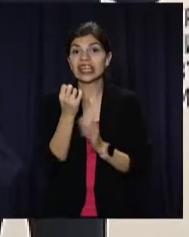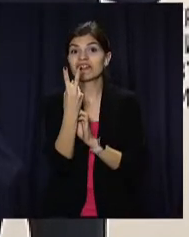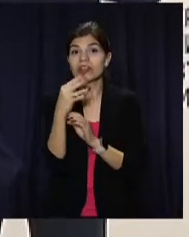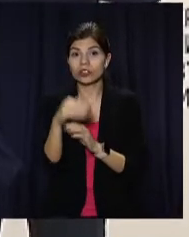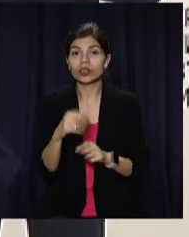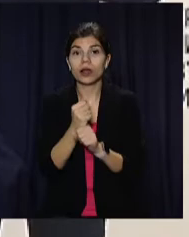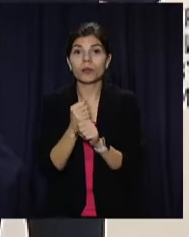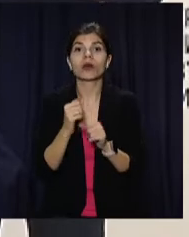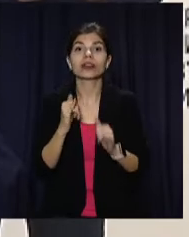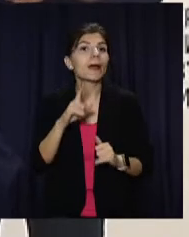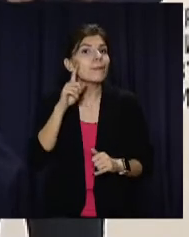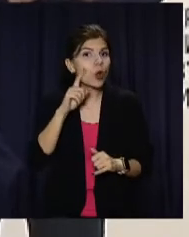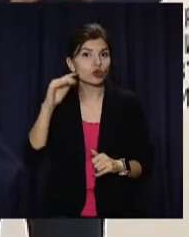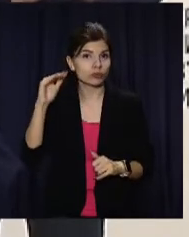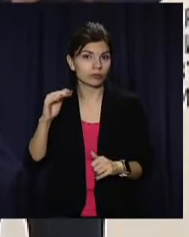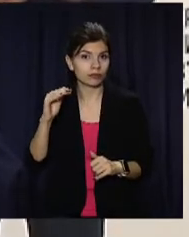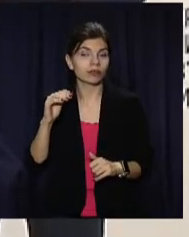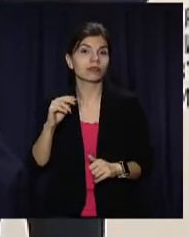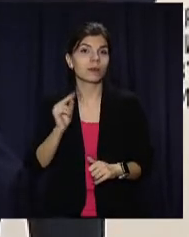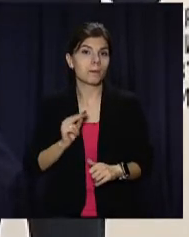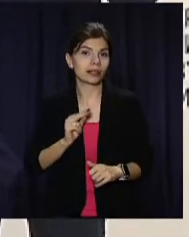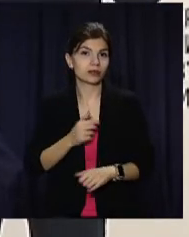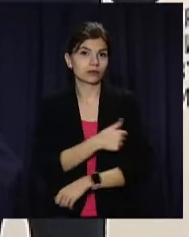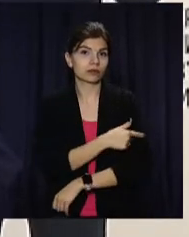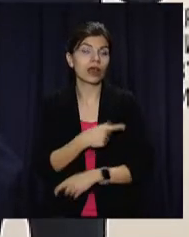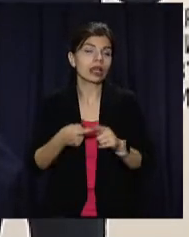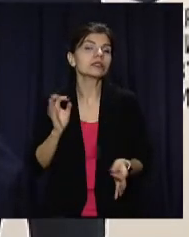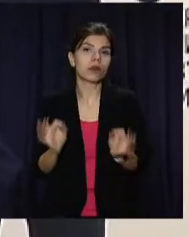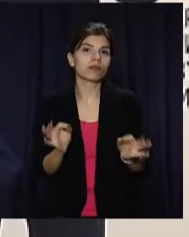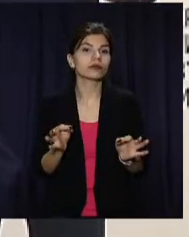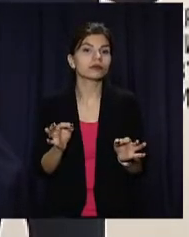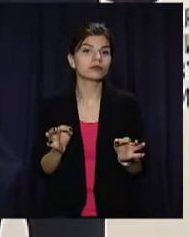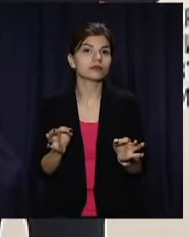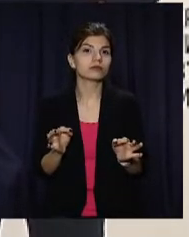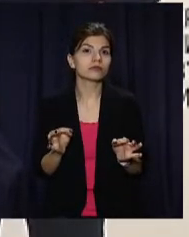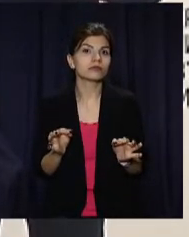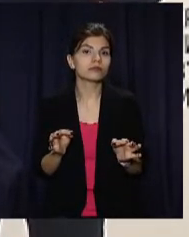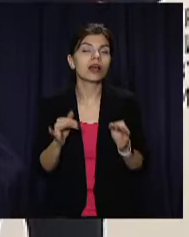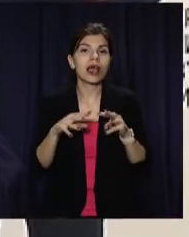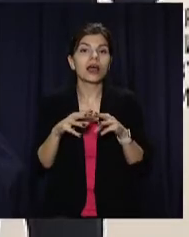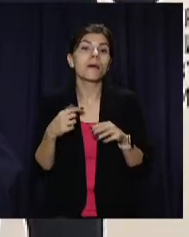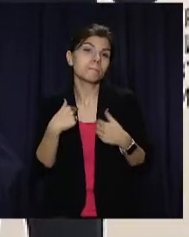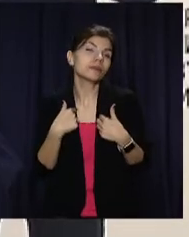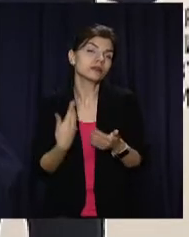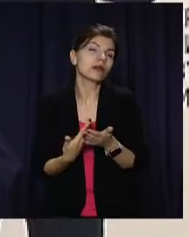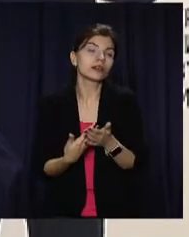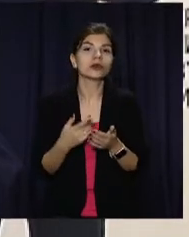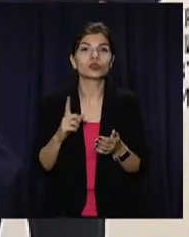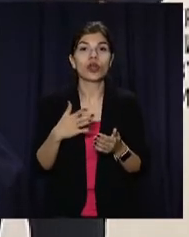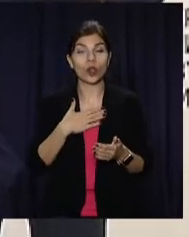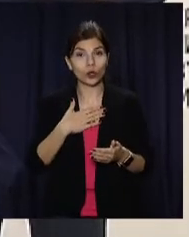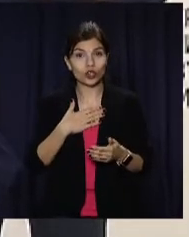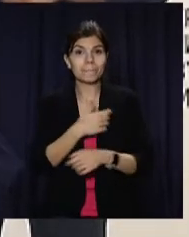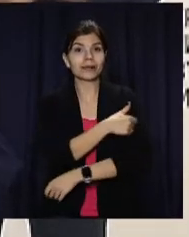тисяч гривень для молодшого персоналу. Це справедливо. І мені здається, що наші